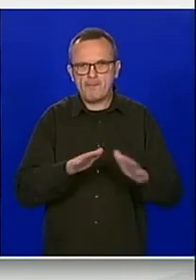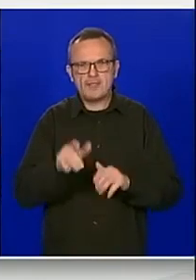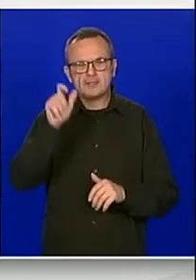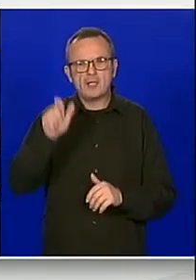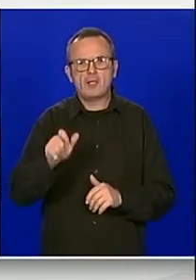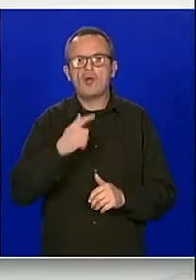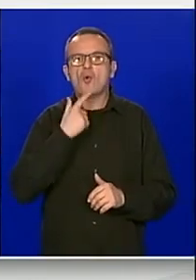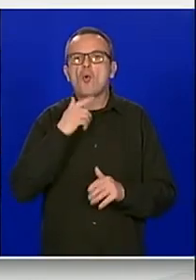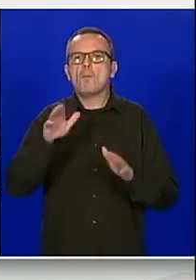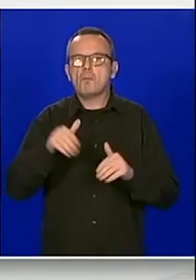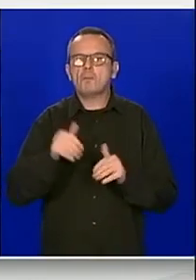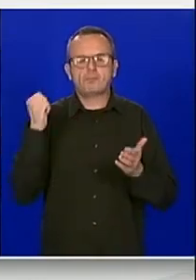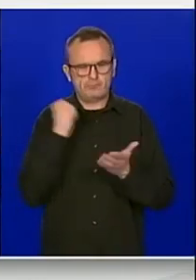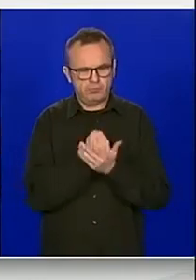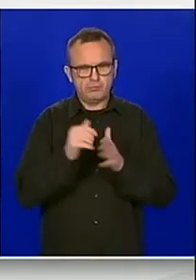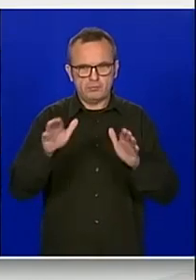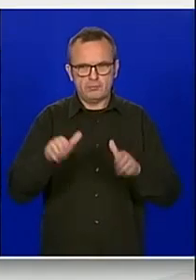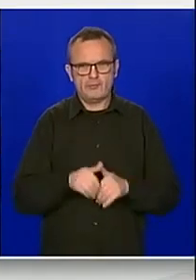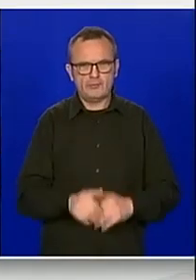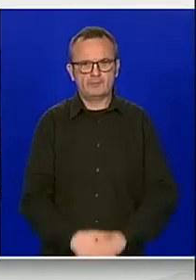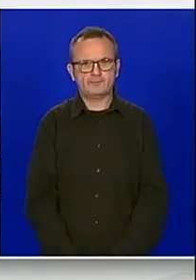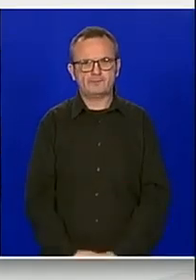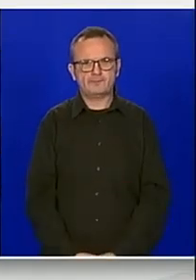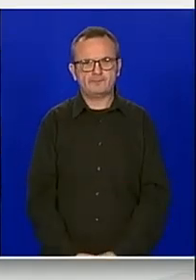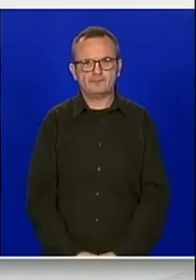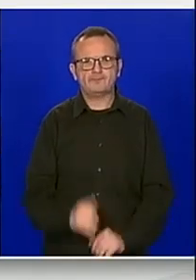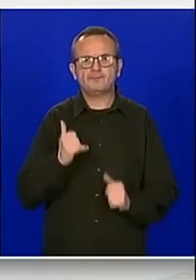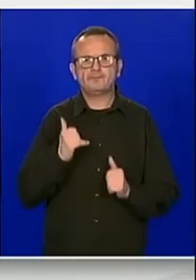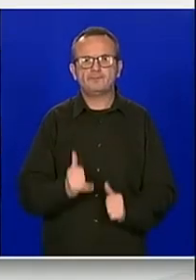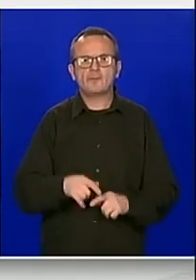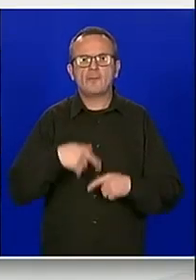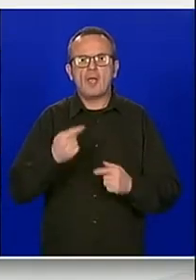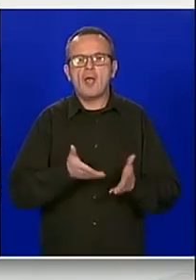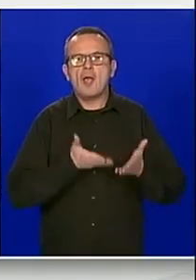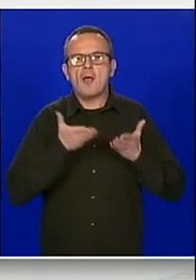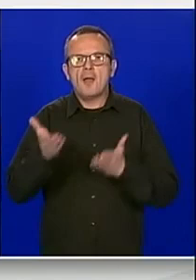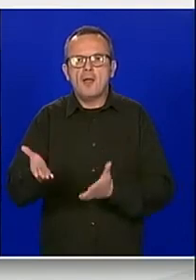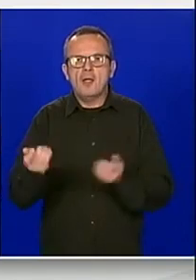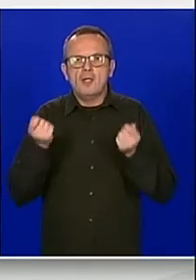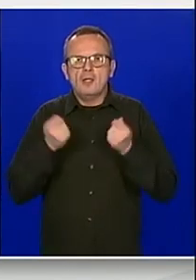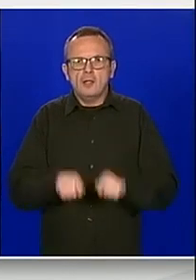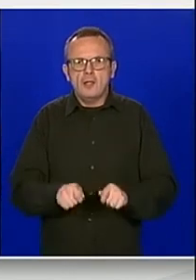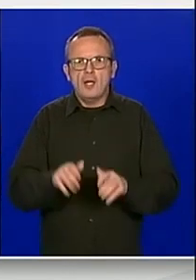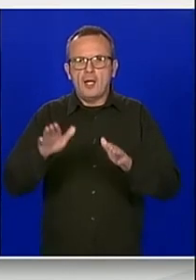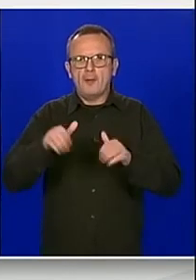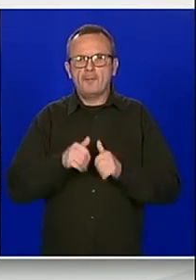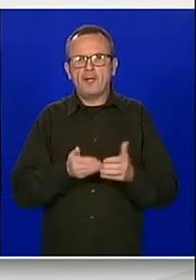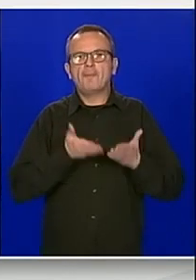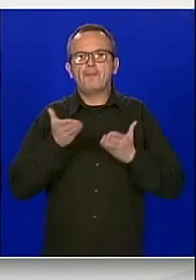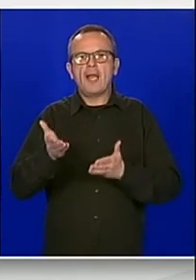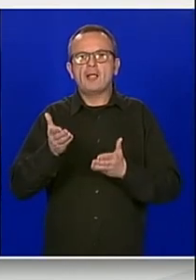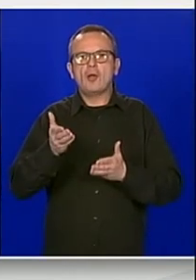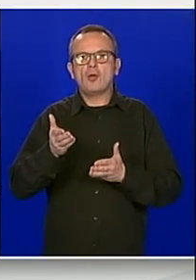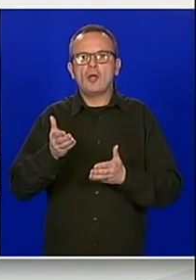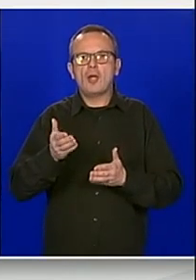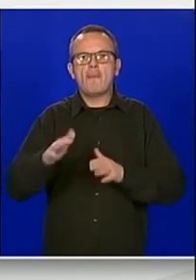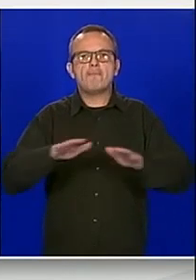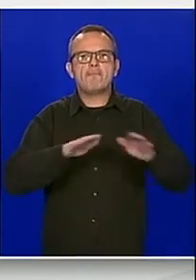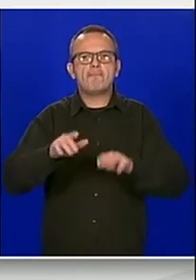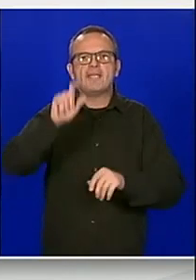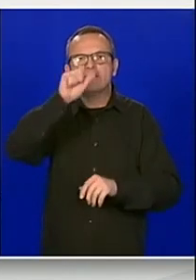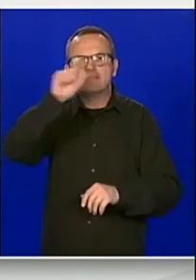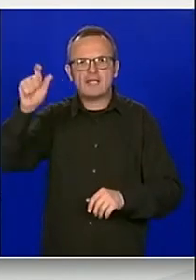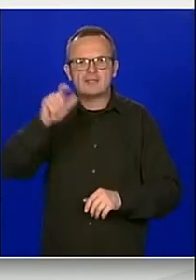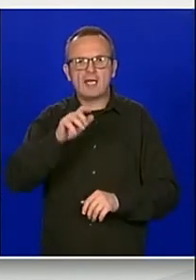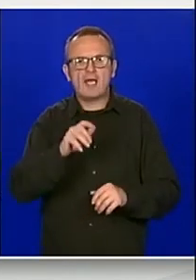Konstatiram da smo prihvatili. Slijedi prijedlog zaključka o prihvaćanju prijedloga Ministarstva regionalnog razvoja i